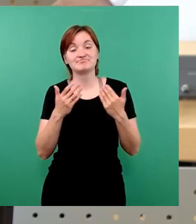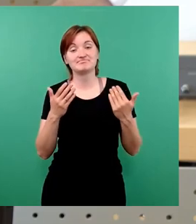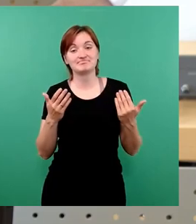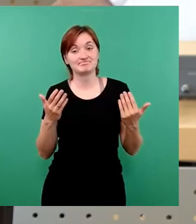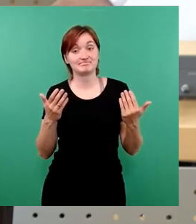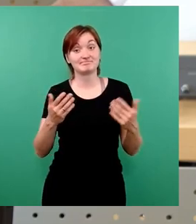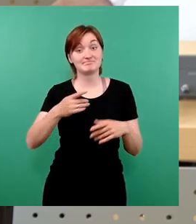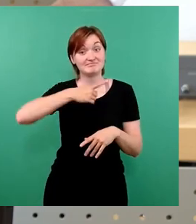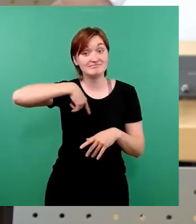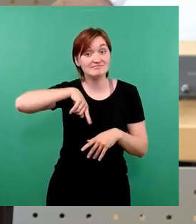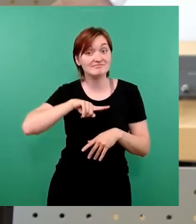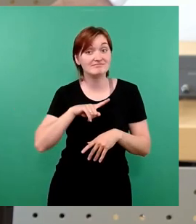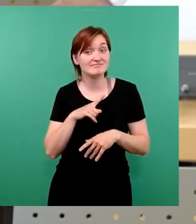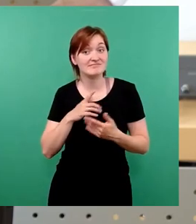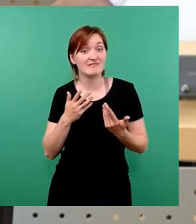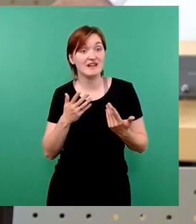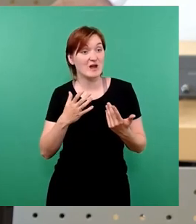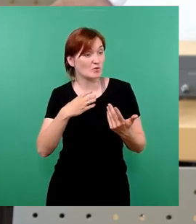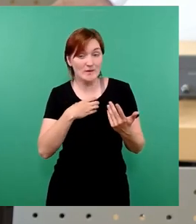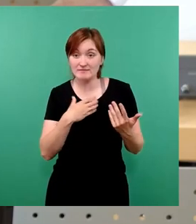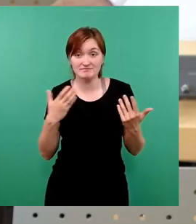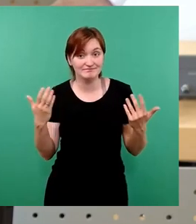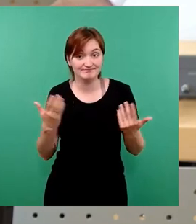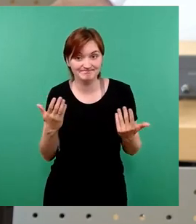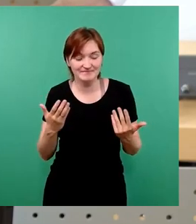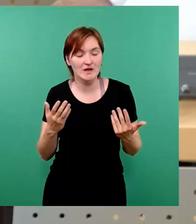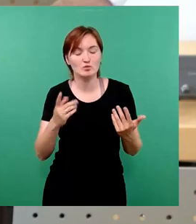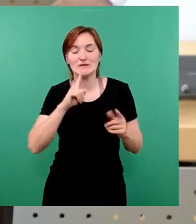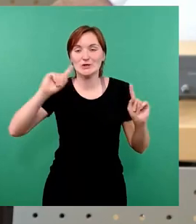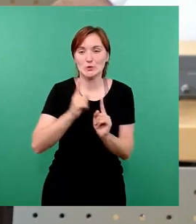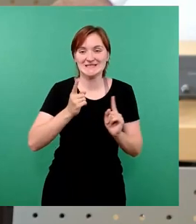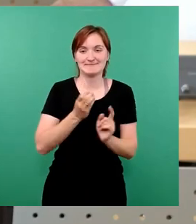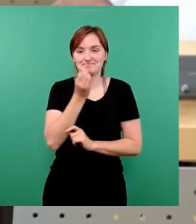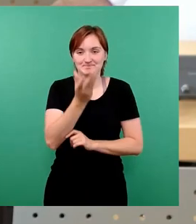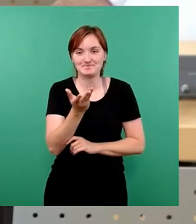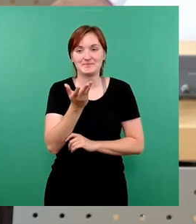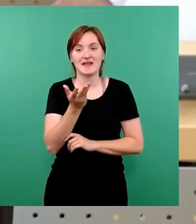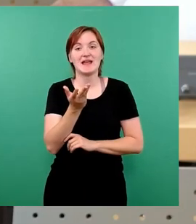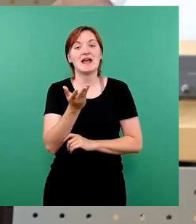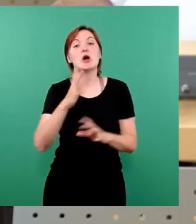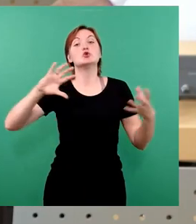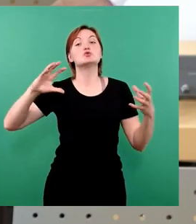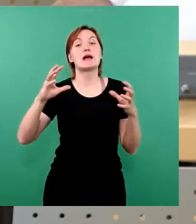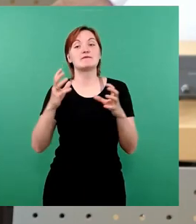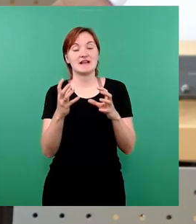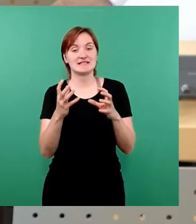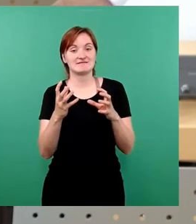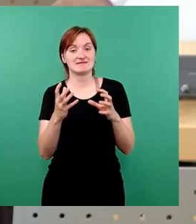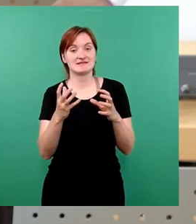Wir haben einfach aber ein Problem, das muss ich jetzt ein bisschen kürzen hier, aber zusammenfassend kann man sagen, dass das